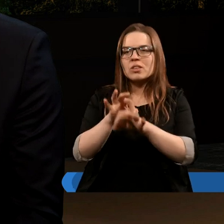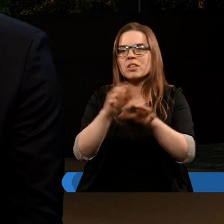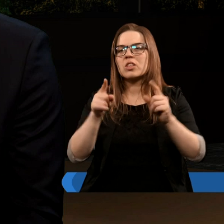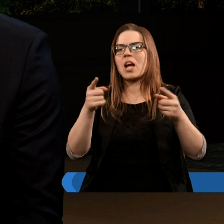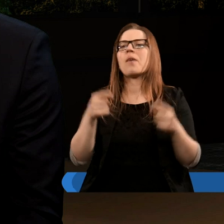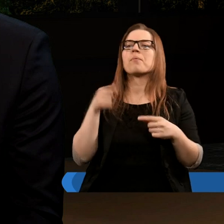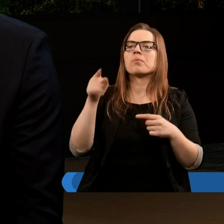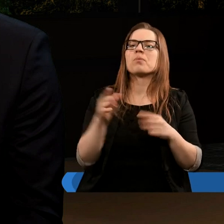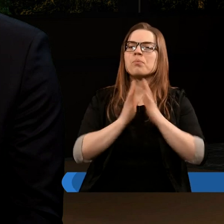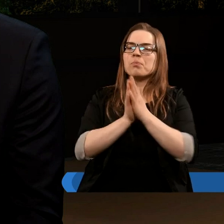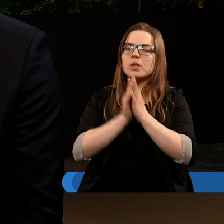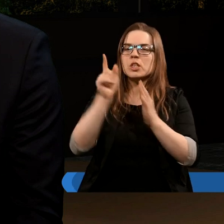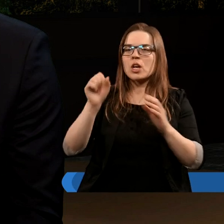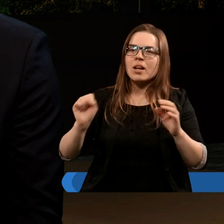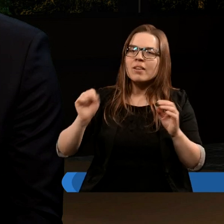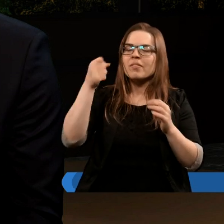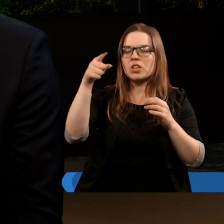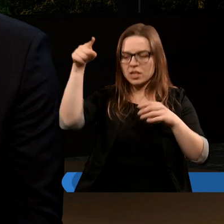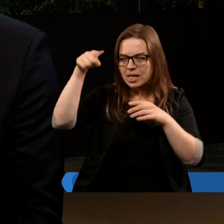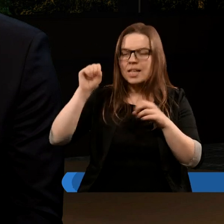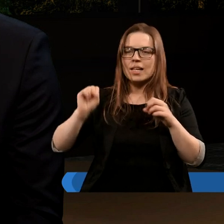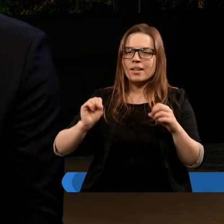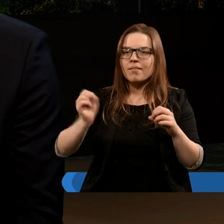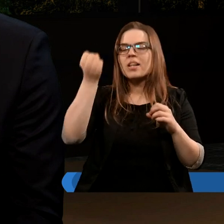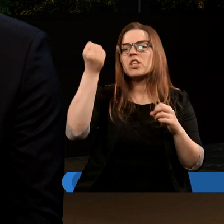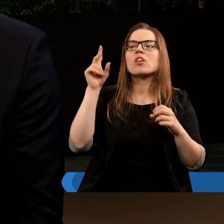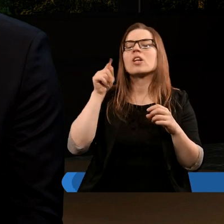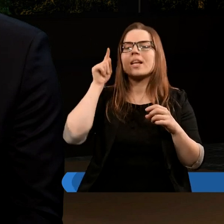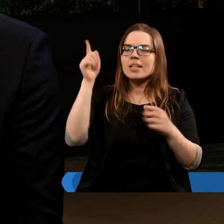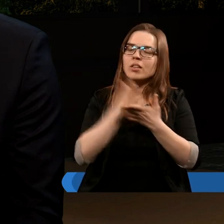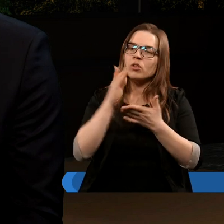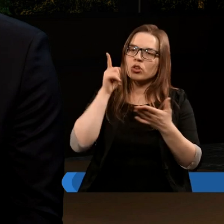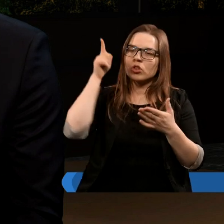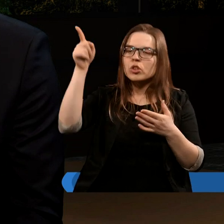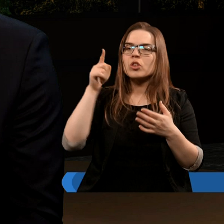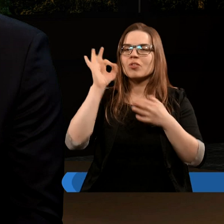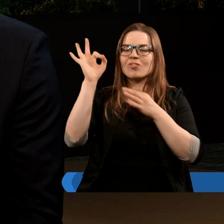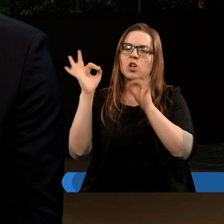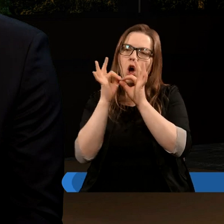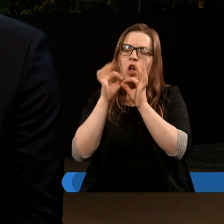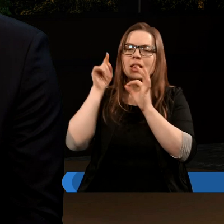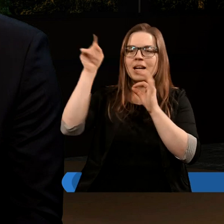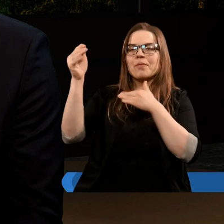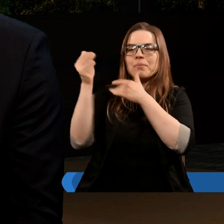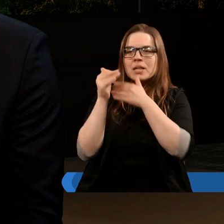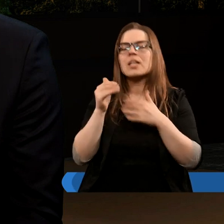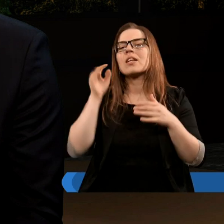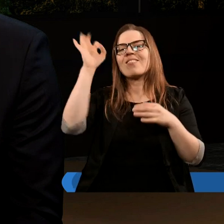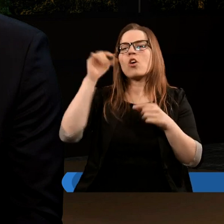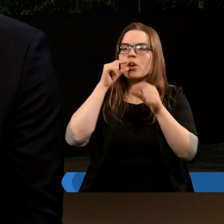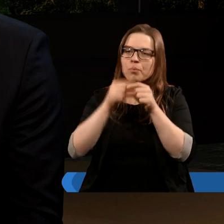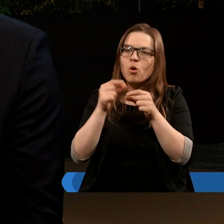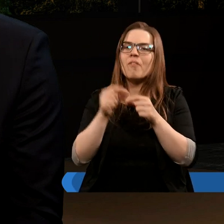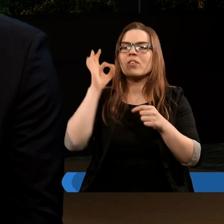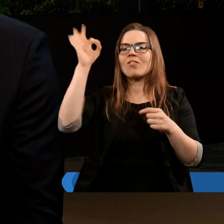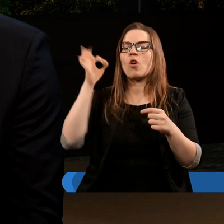Żebyśmy pamiętali, Panie, że w Tobie zwycięstwo, że Ty zwyciężyłeś, że tylko ten bliski kontakt z Tobą i z Twoim